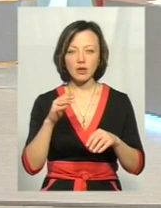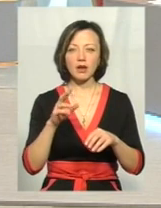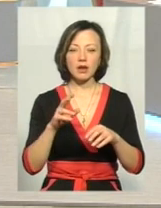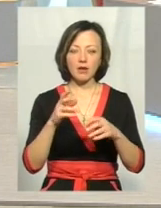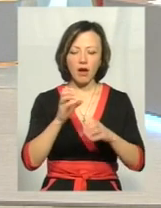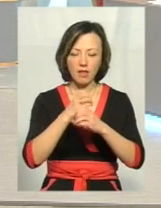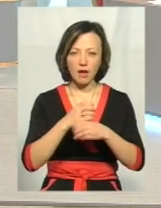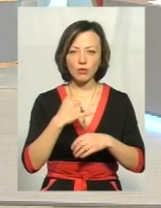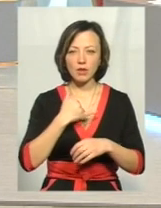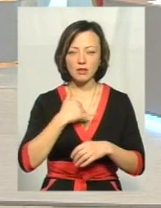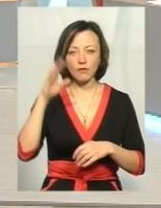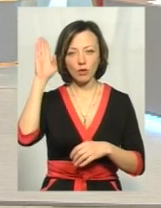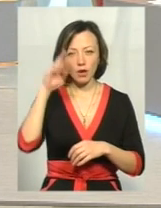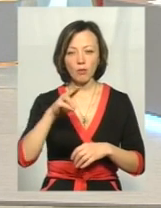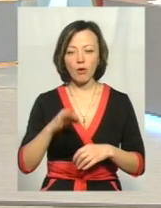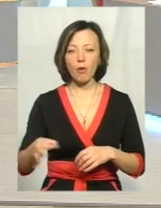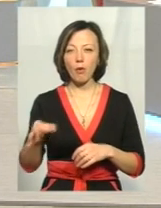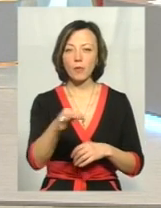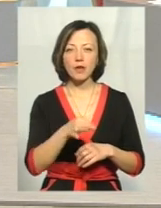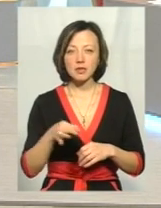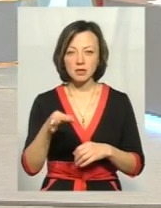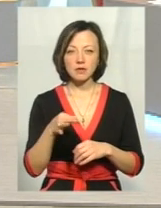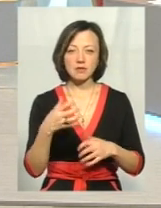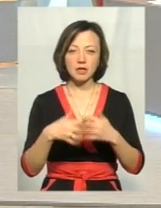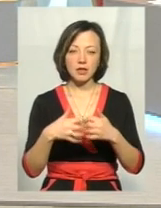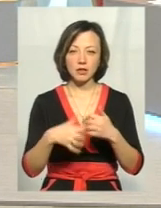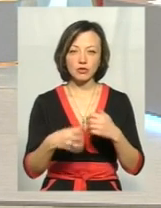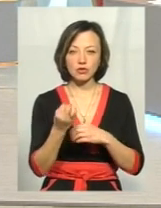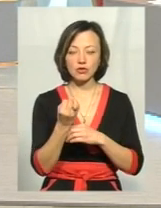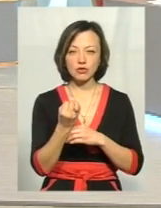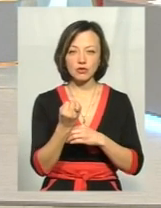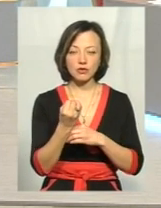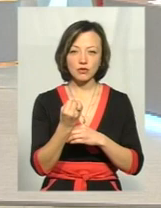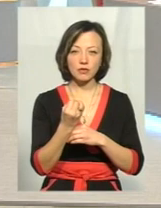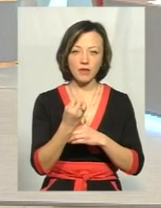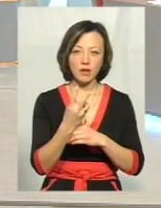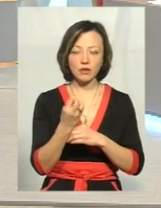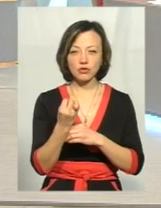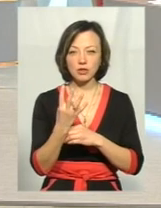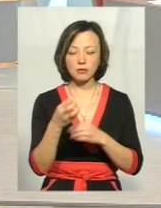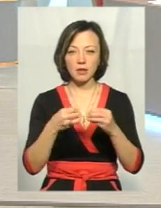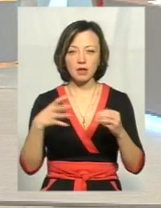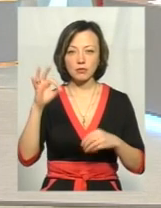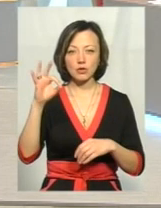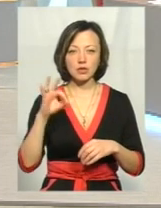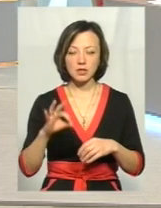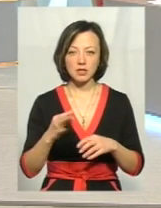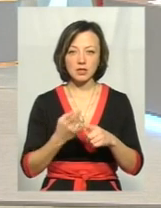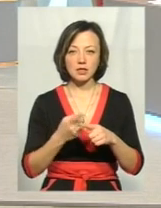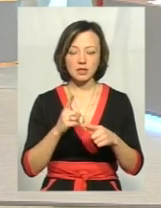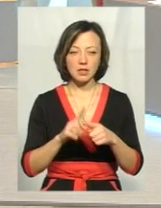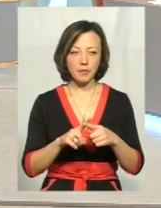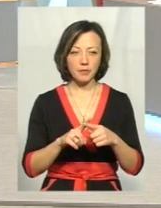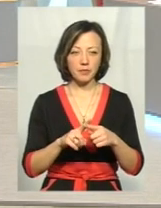дослідження, то в вода по області в середньому 14-12-15% по саніторно-хімічному